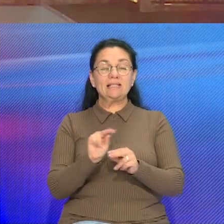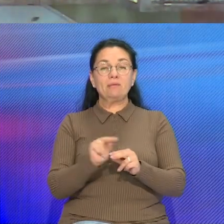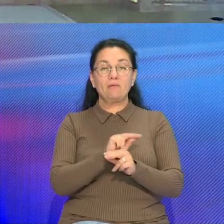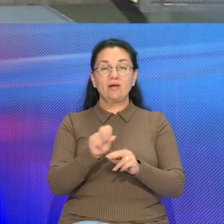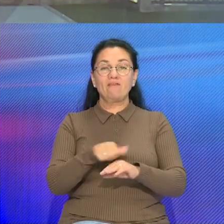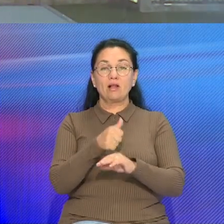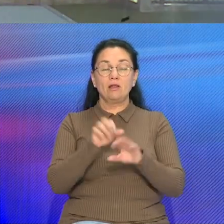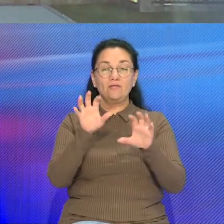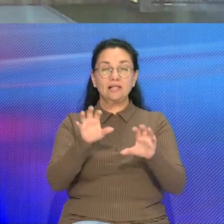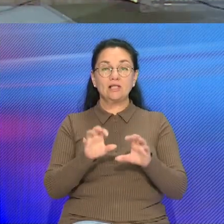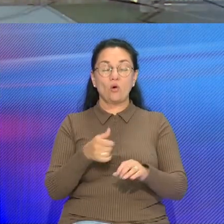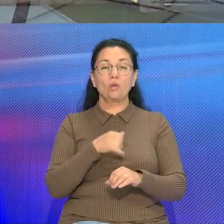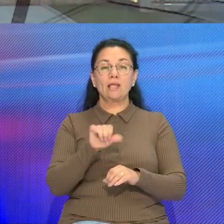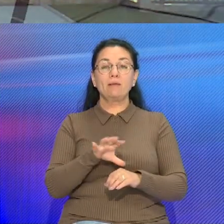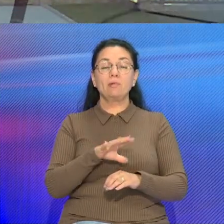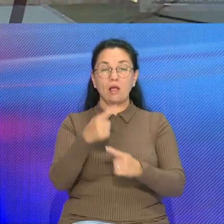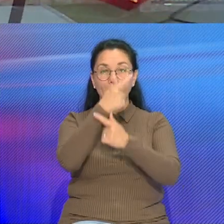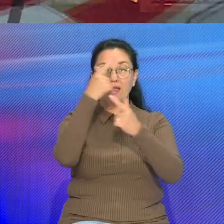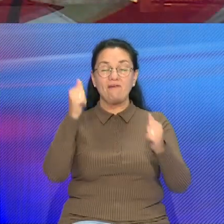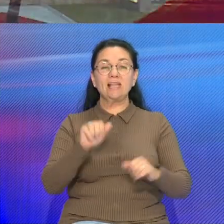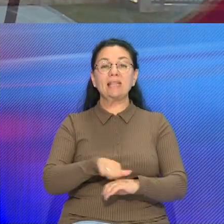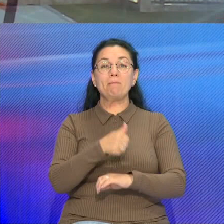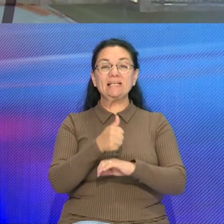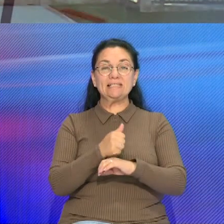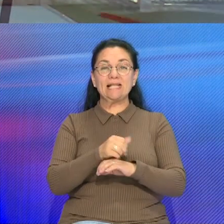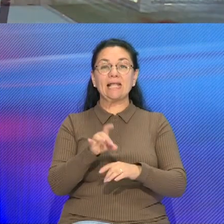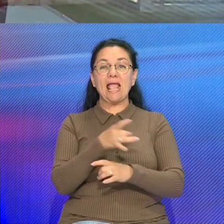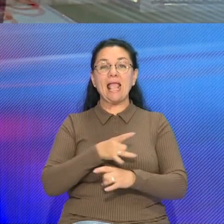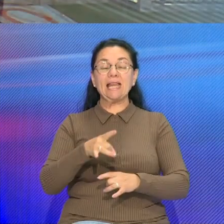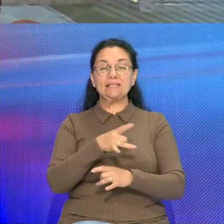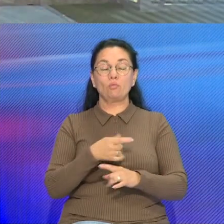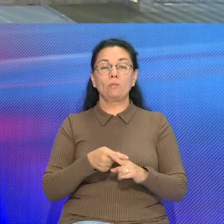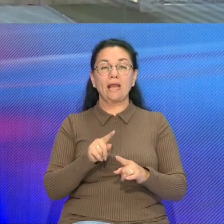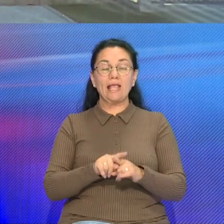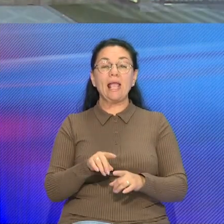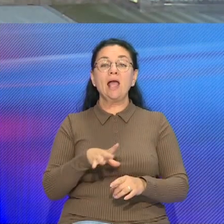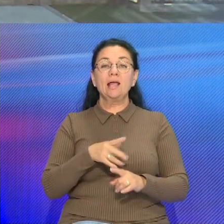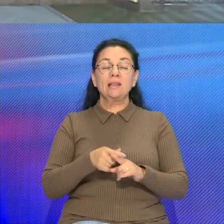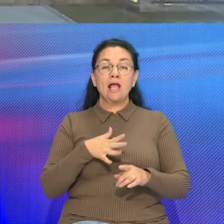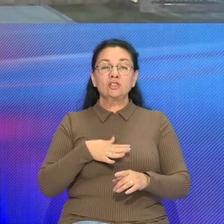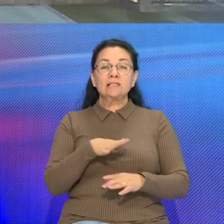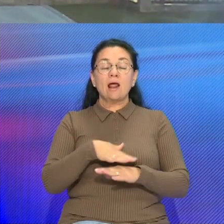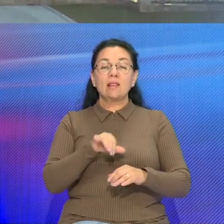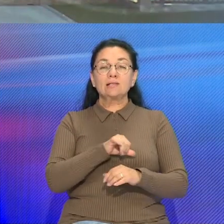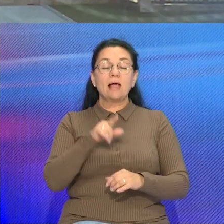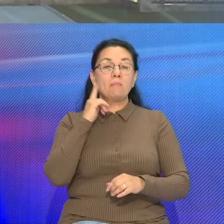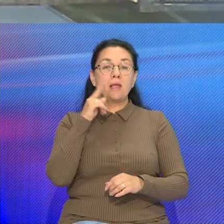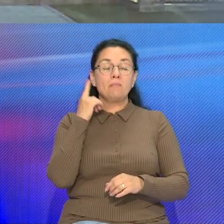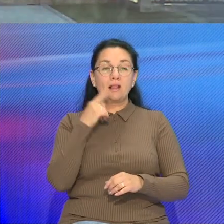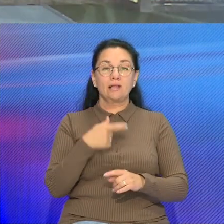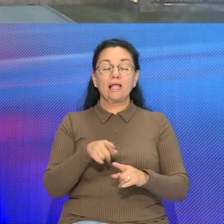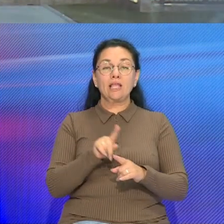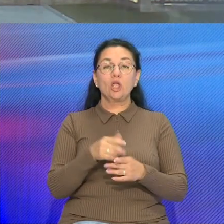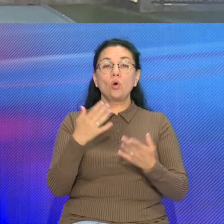Икраина становится президентской республикой Средо таких Беларусь одна из самых молодых И тем не менее ее достигнений